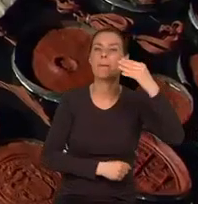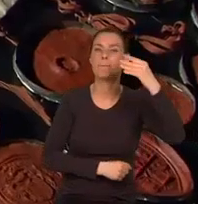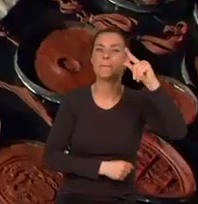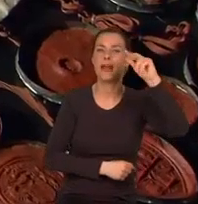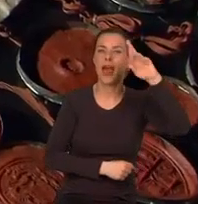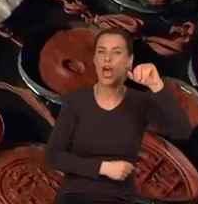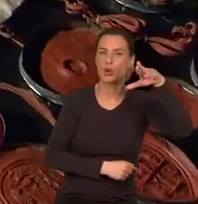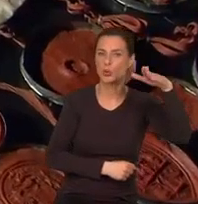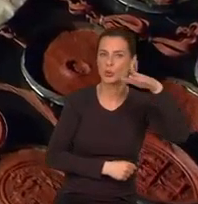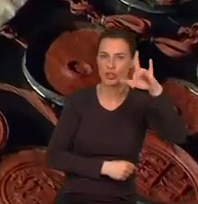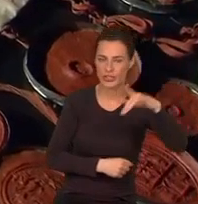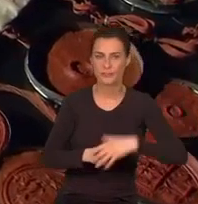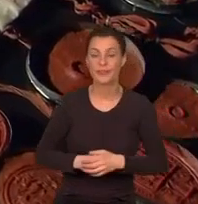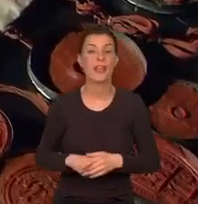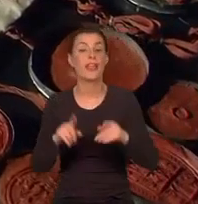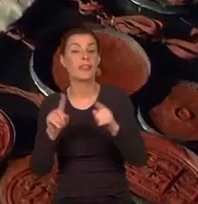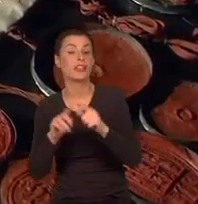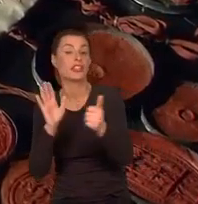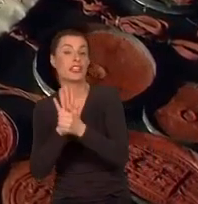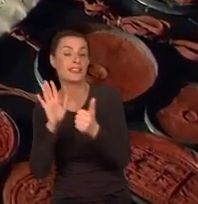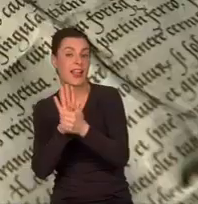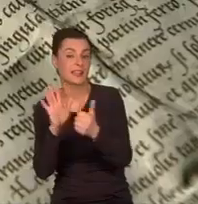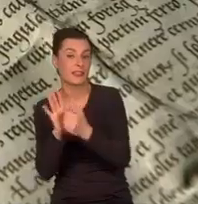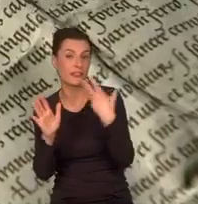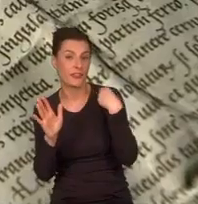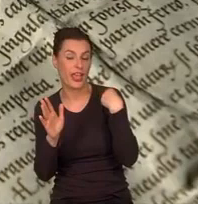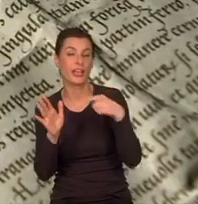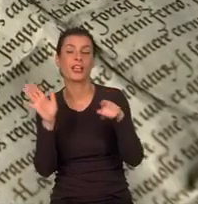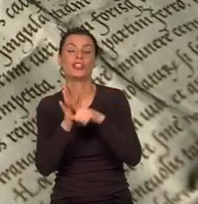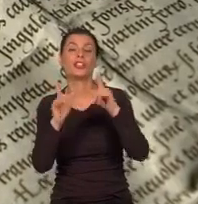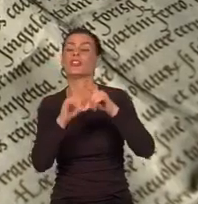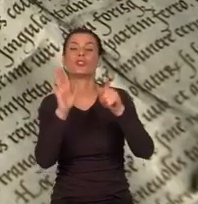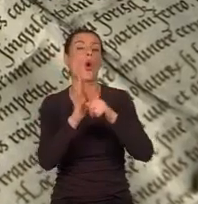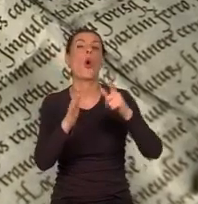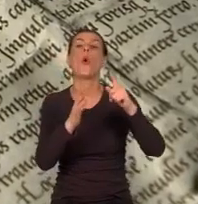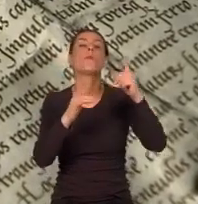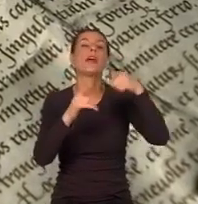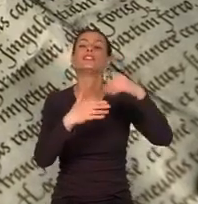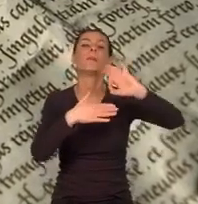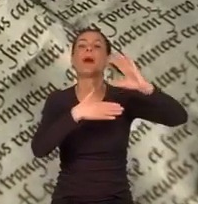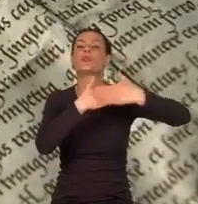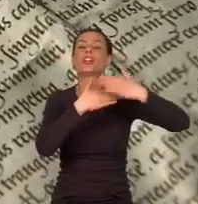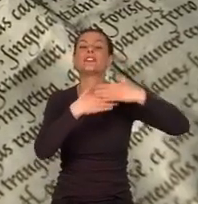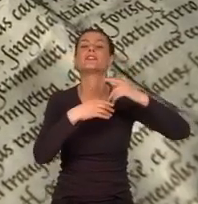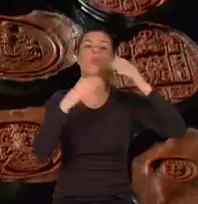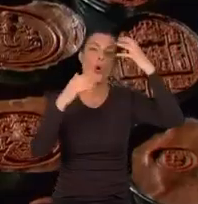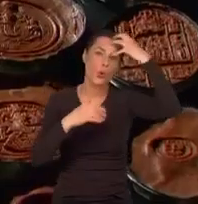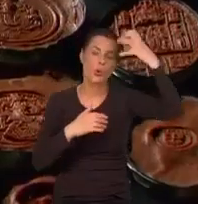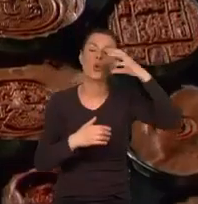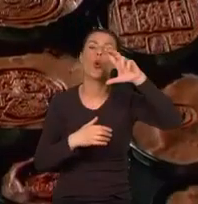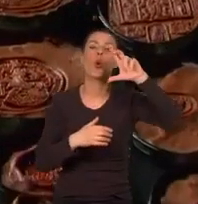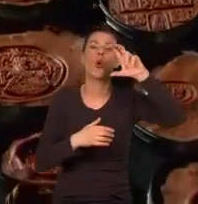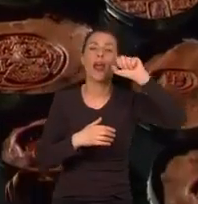Jest tu ten XVI-wieczny dokument prośba o unieważnienie małżeństwa Henryka VIII, króla Anglii